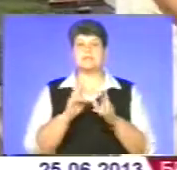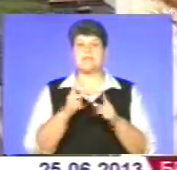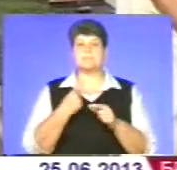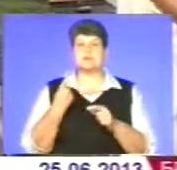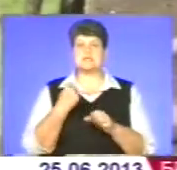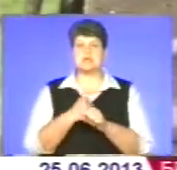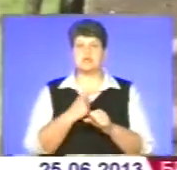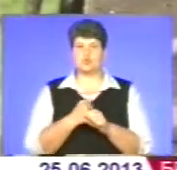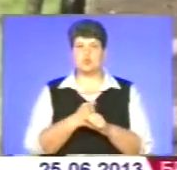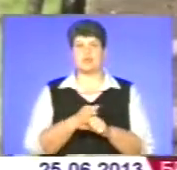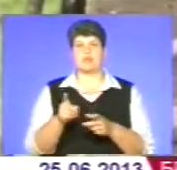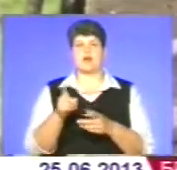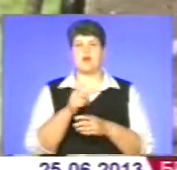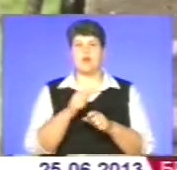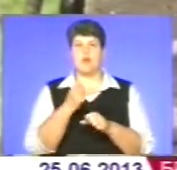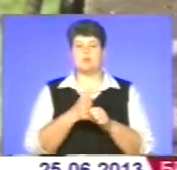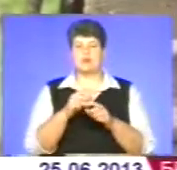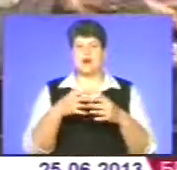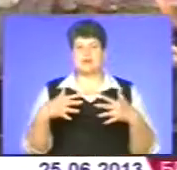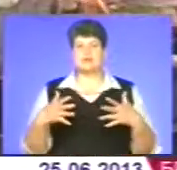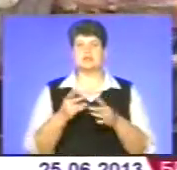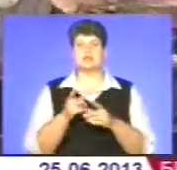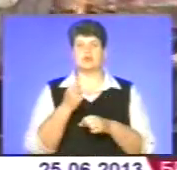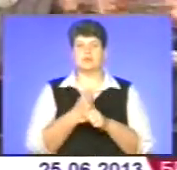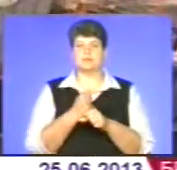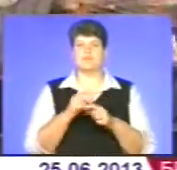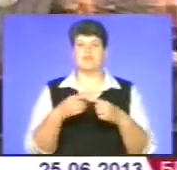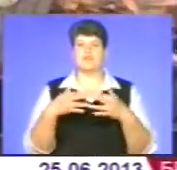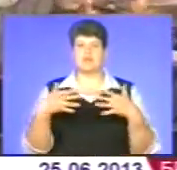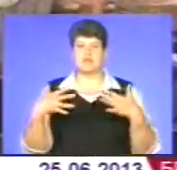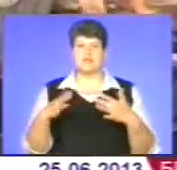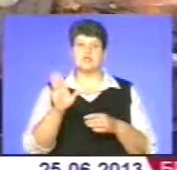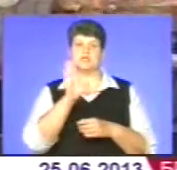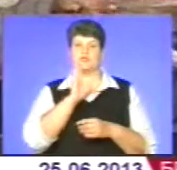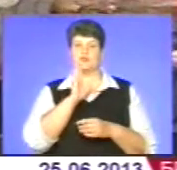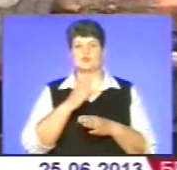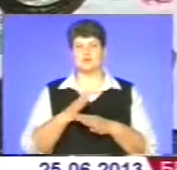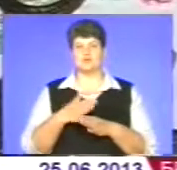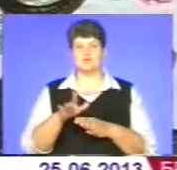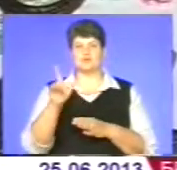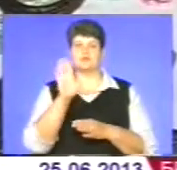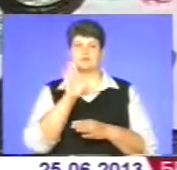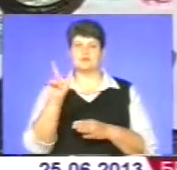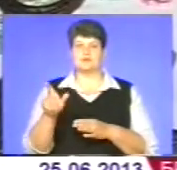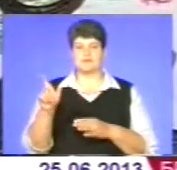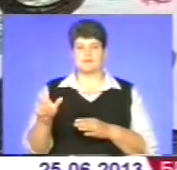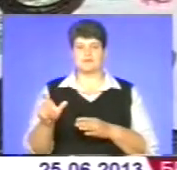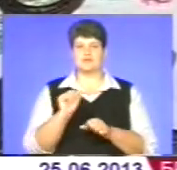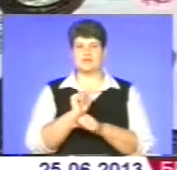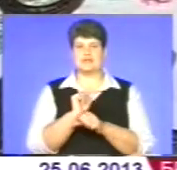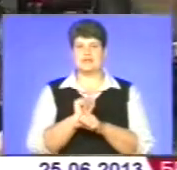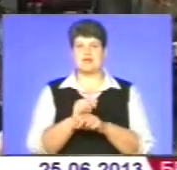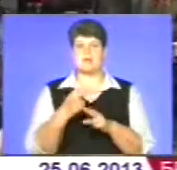працює на обладнанні із столітнього міха, виковує вироби. Жіноча частина глядачів найбільше зупиняється біля металевих